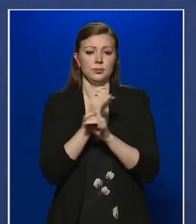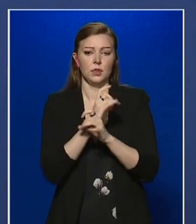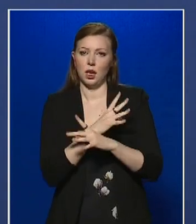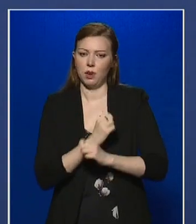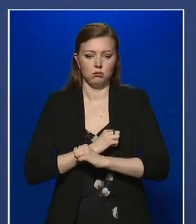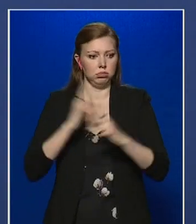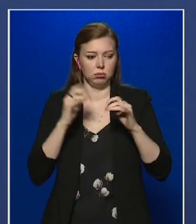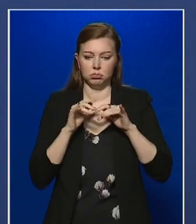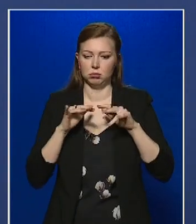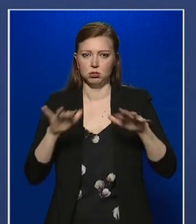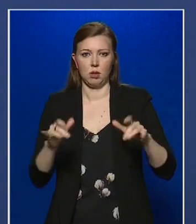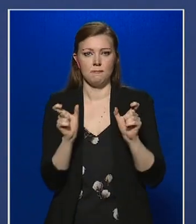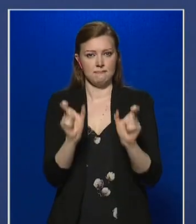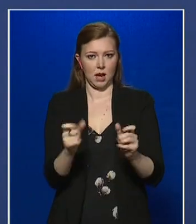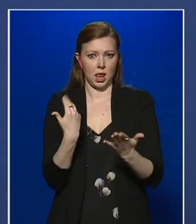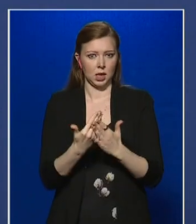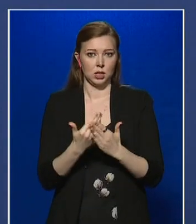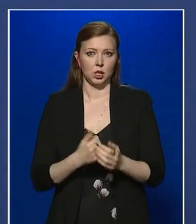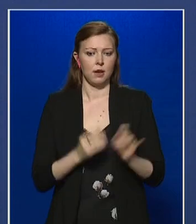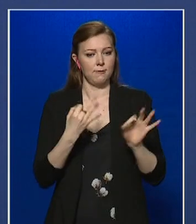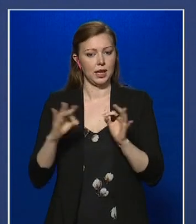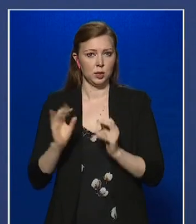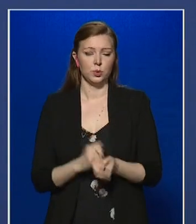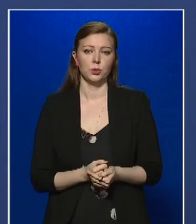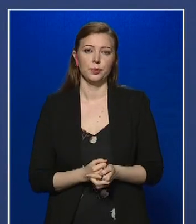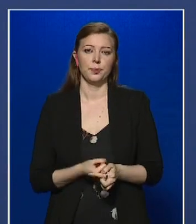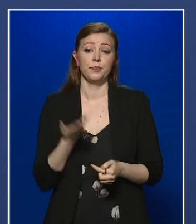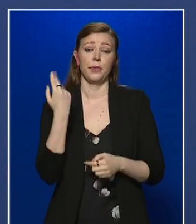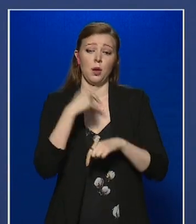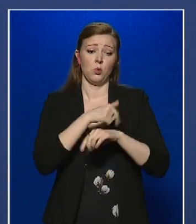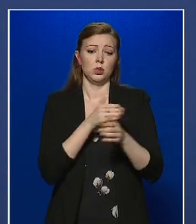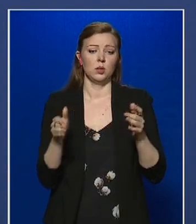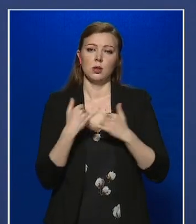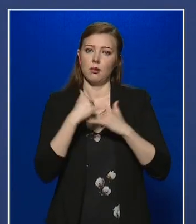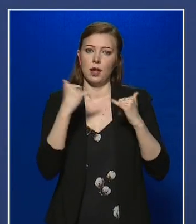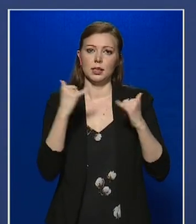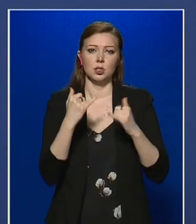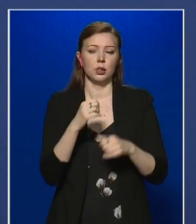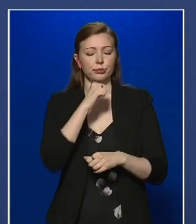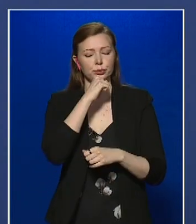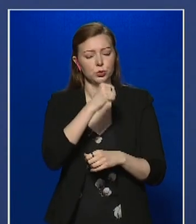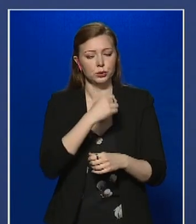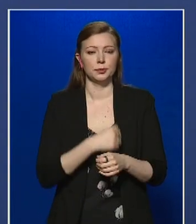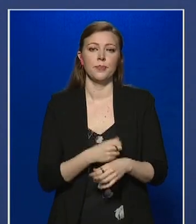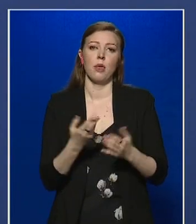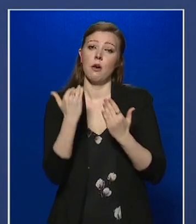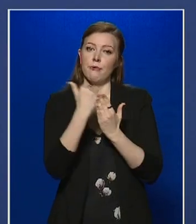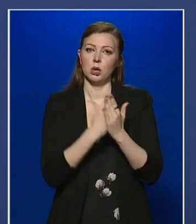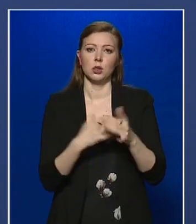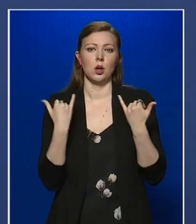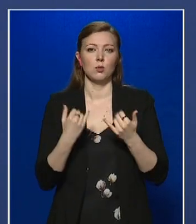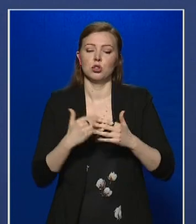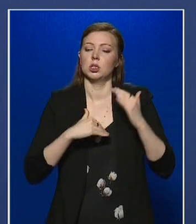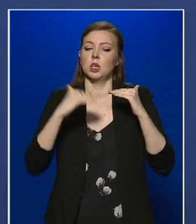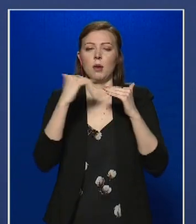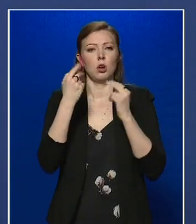robbanásszerű terjedésének megállítására. Az elmúlt időszak fejlesztései nagymértékben hozzájárultak ahhoz, hogy feladatainkat most is a